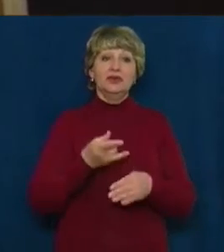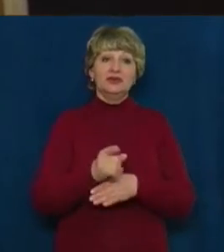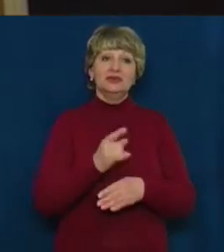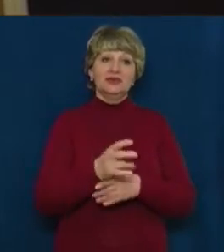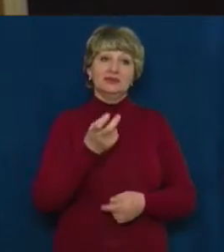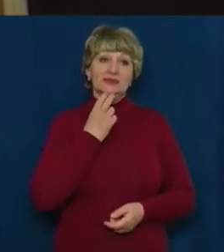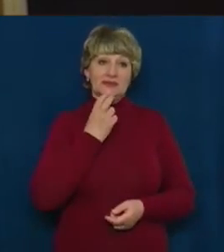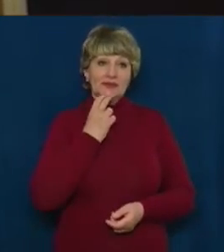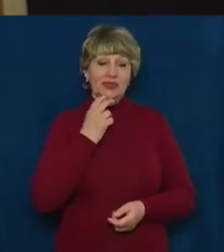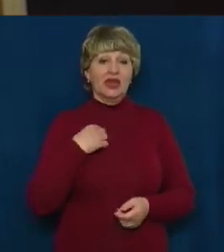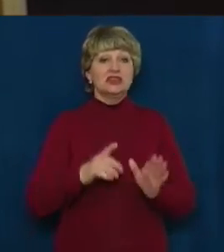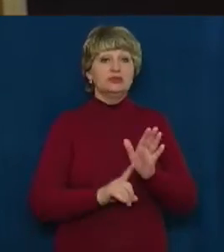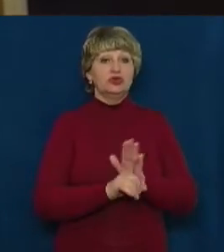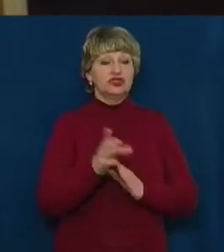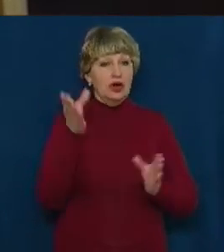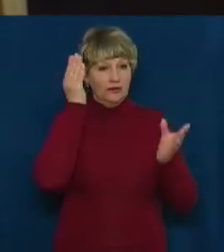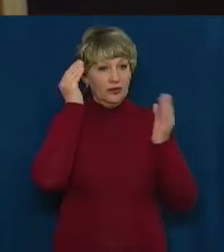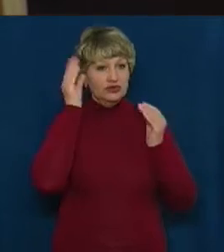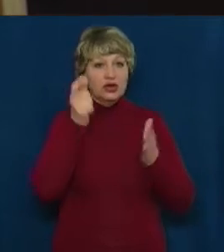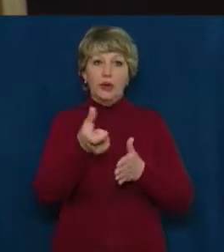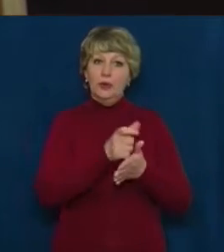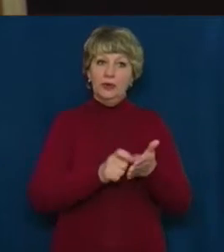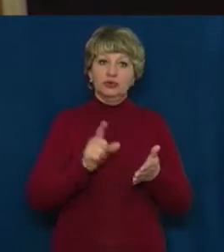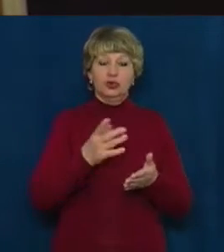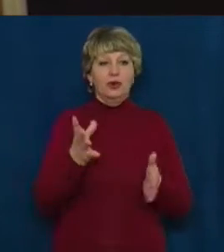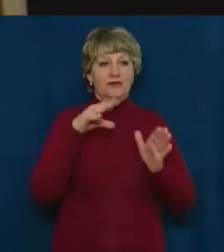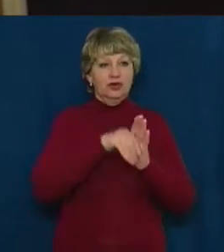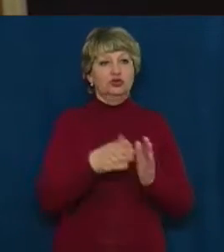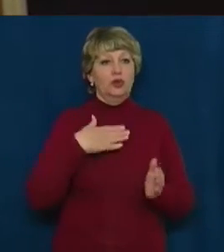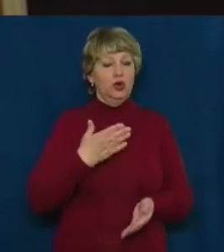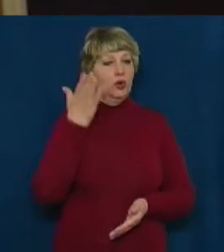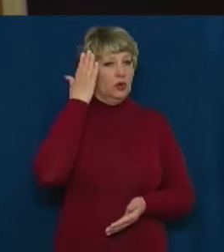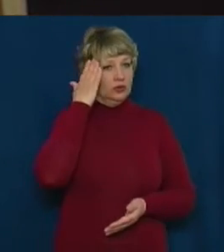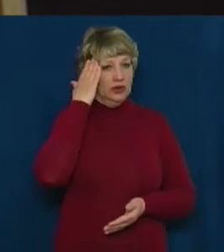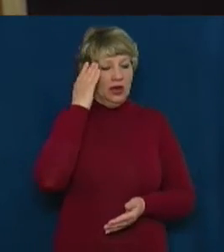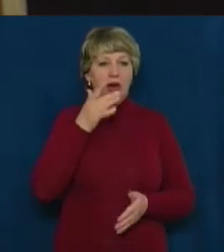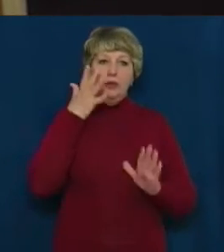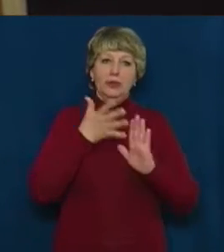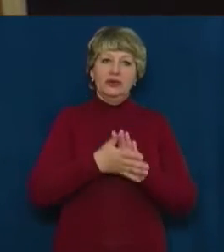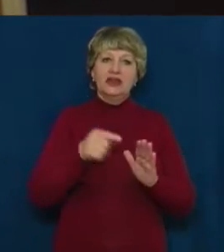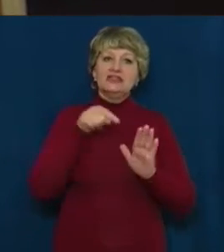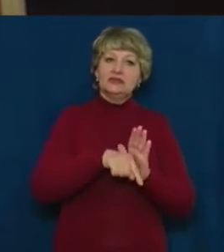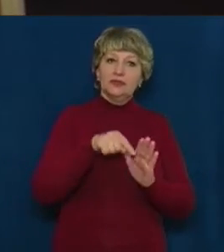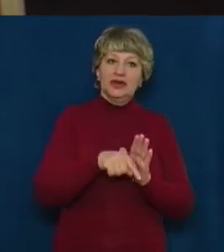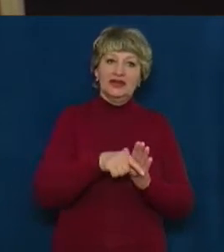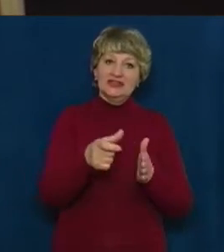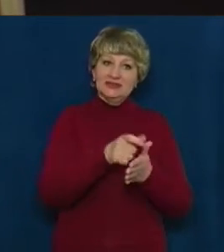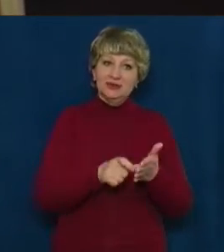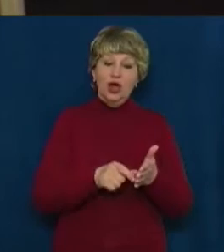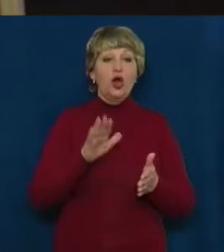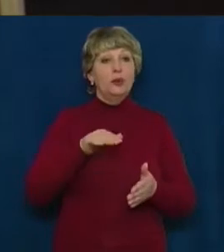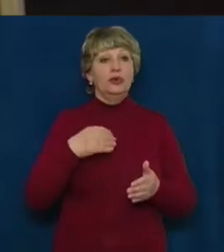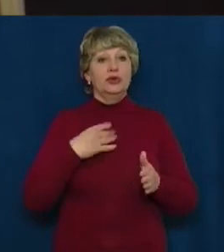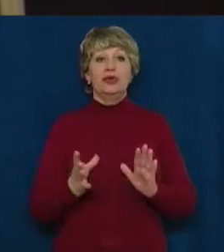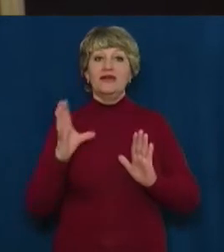вивчаю вірш саме, щоб він увійшов в мою голову, щоб я поняла сенс вірша. Потім я додаю якоїсь емоційності, я більш